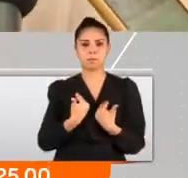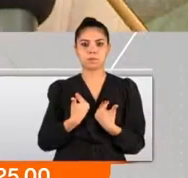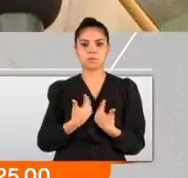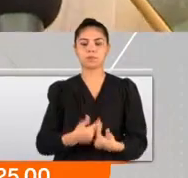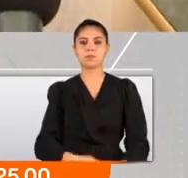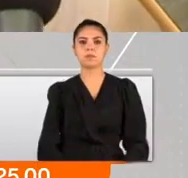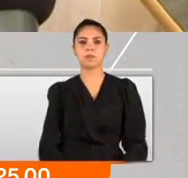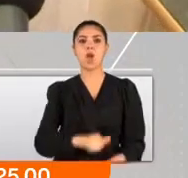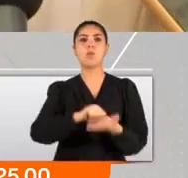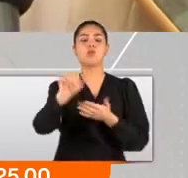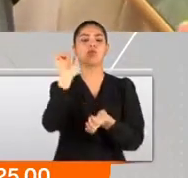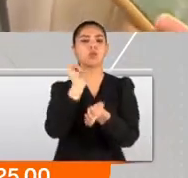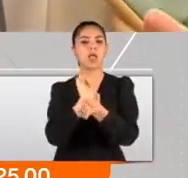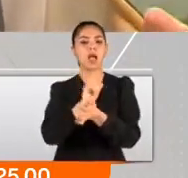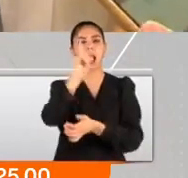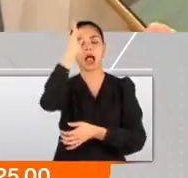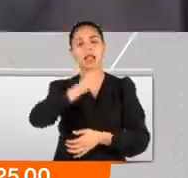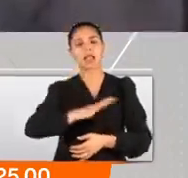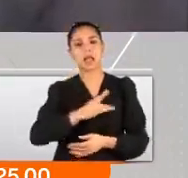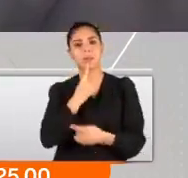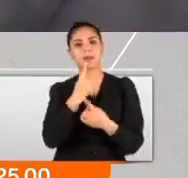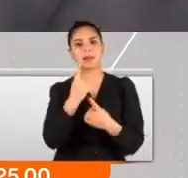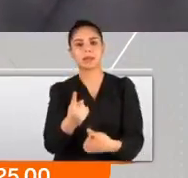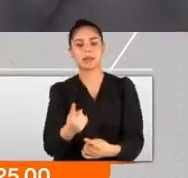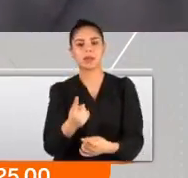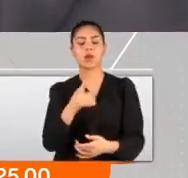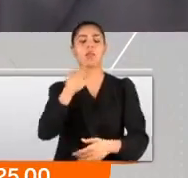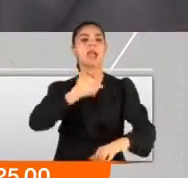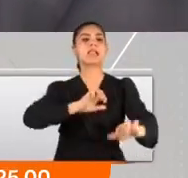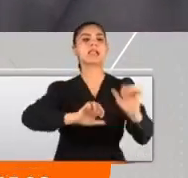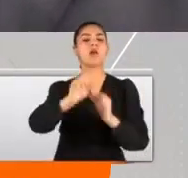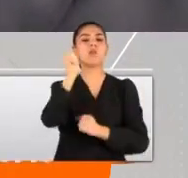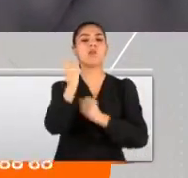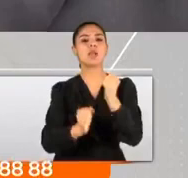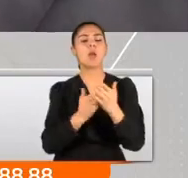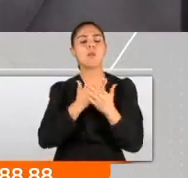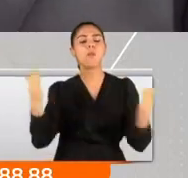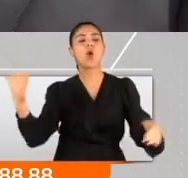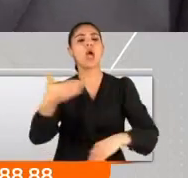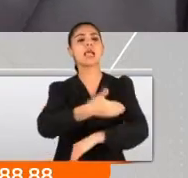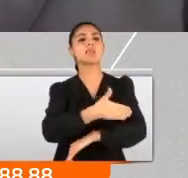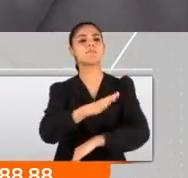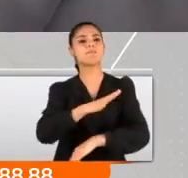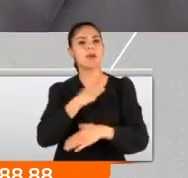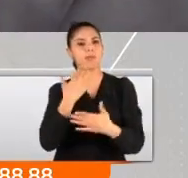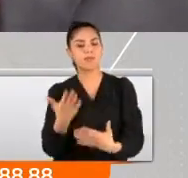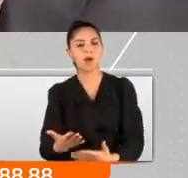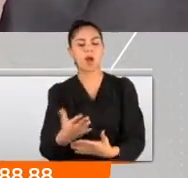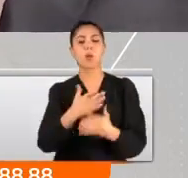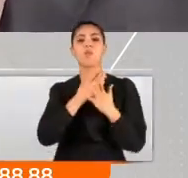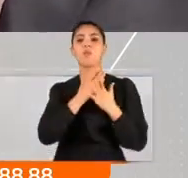Bütün aileye Allah'tan sabır diliyorum. Savunma sanayinde çok büyük hizmetleri olmuş, büyük